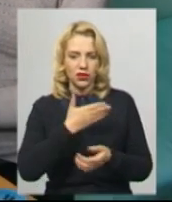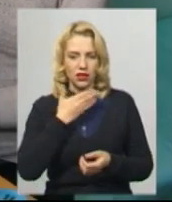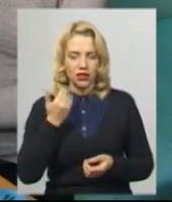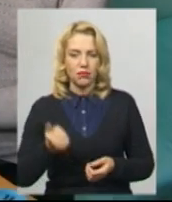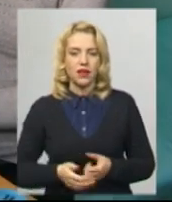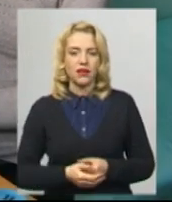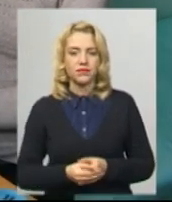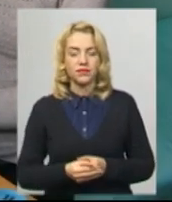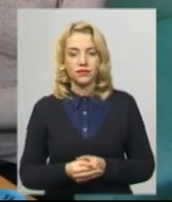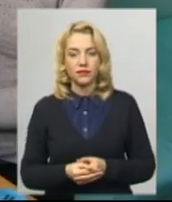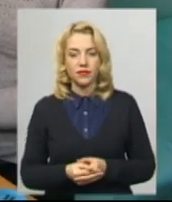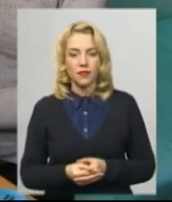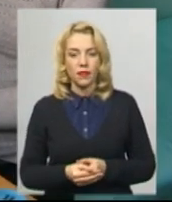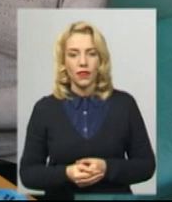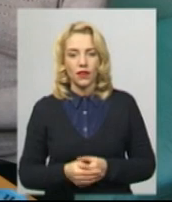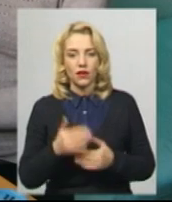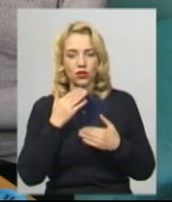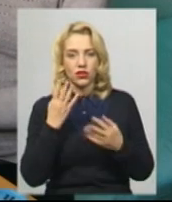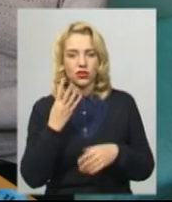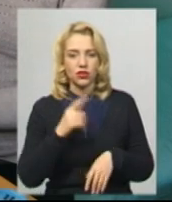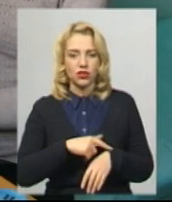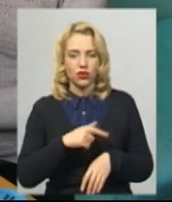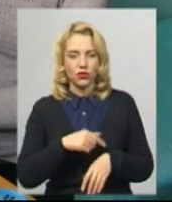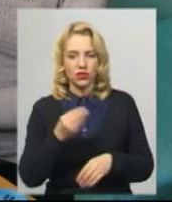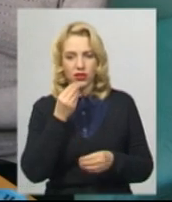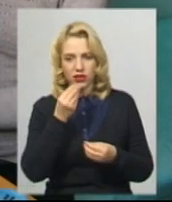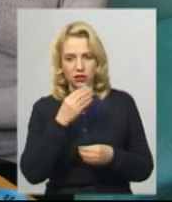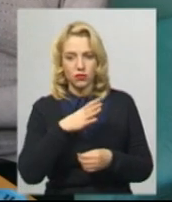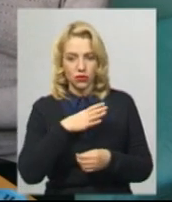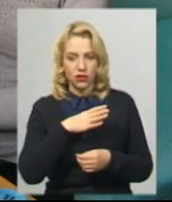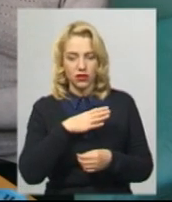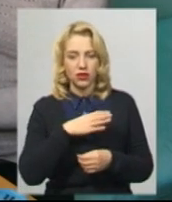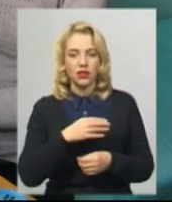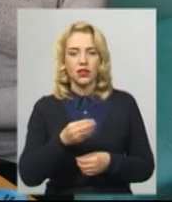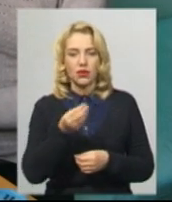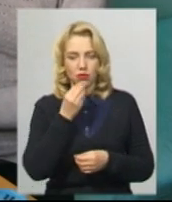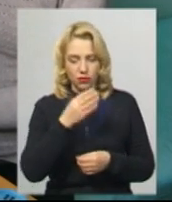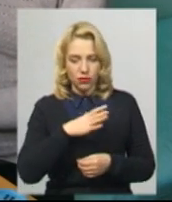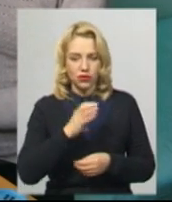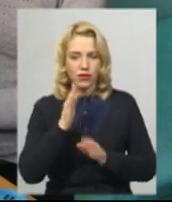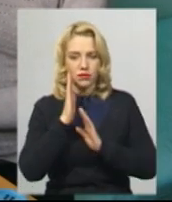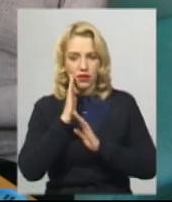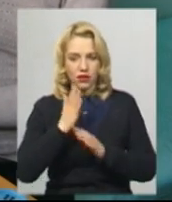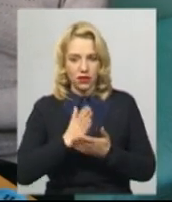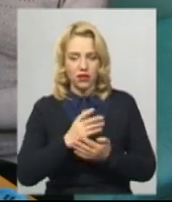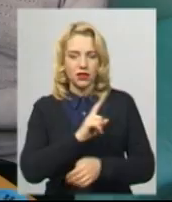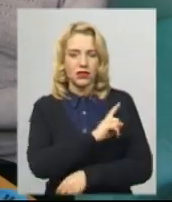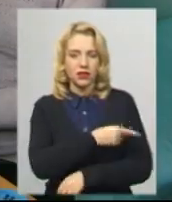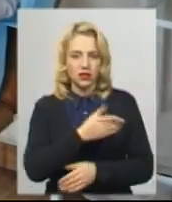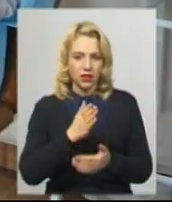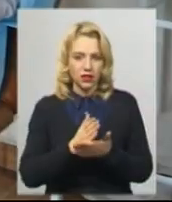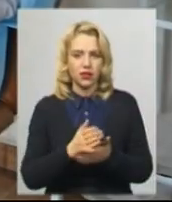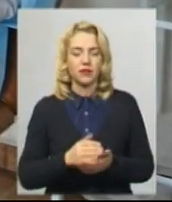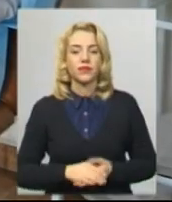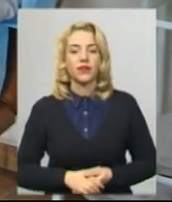Ставим ні. Останніх 4 години. Вживала їжу, поснідала і виспалась. Прекрасно. Сила є робити любу